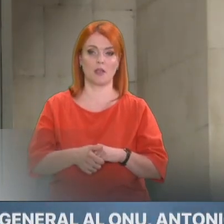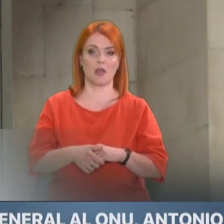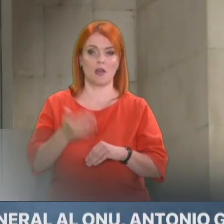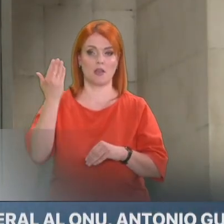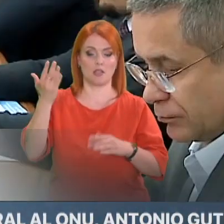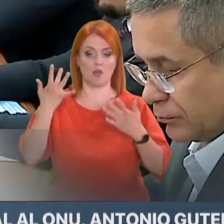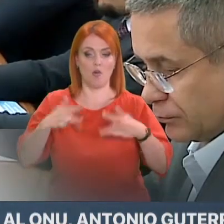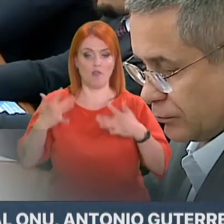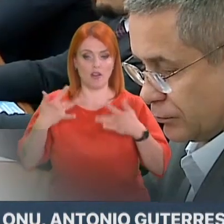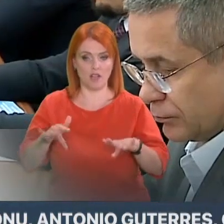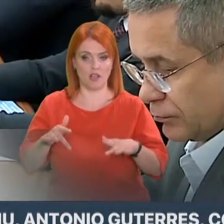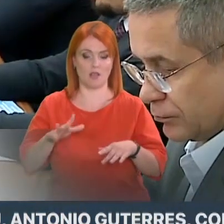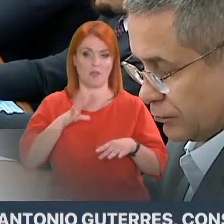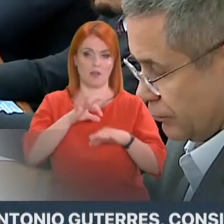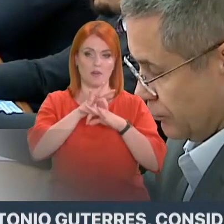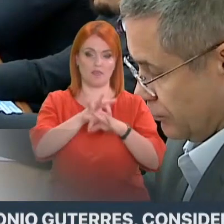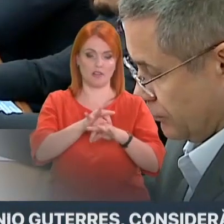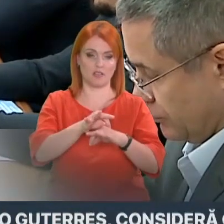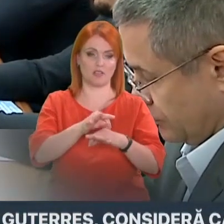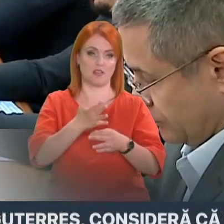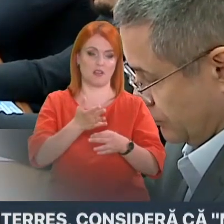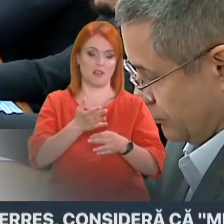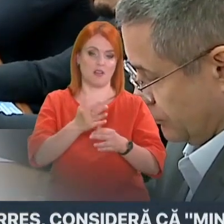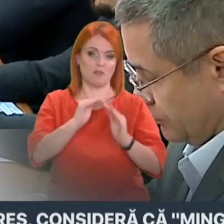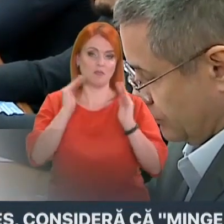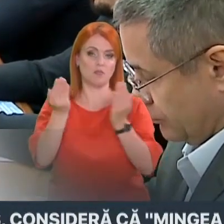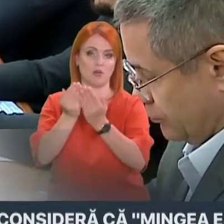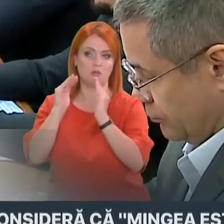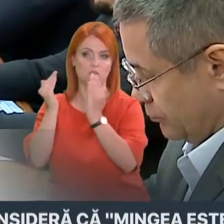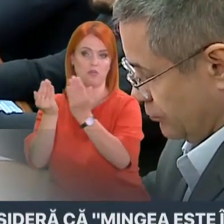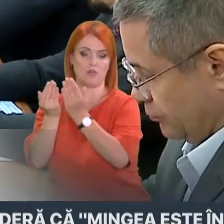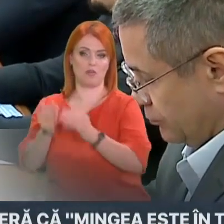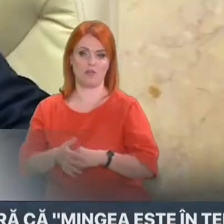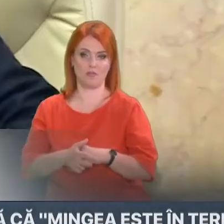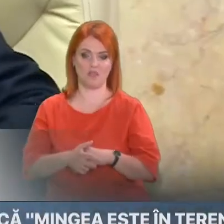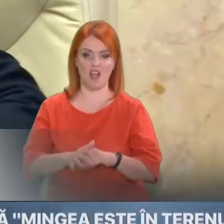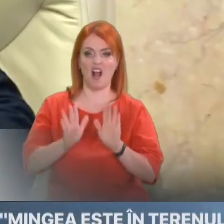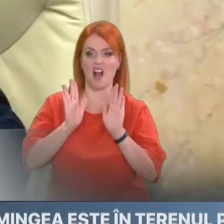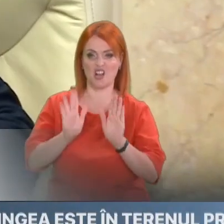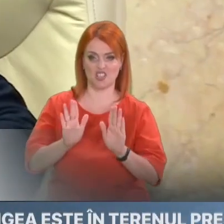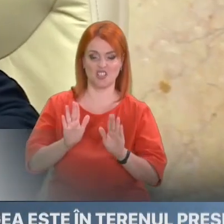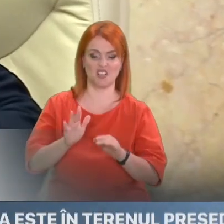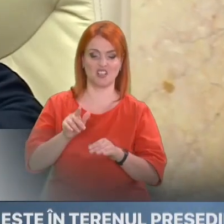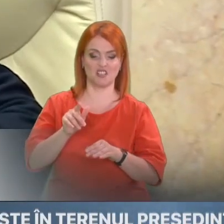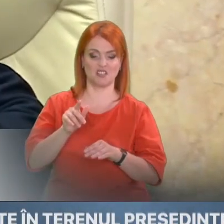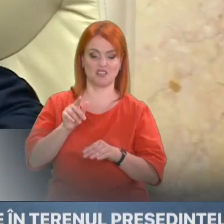specifică și caracteristică pentru actuala guvernare, în maniera unui comunicări dificilat.